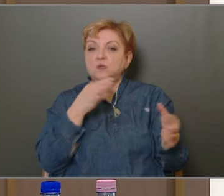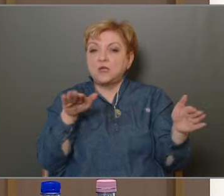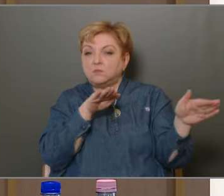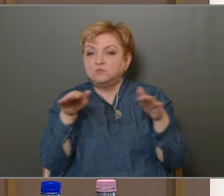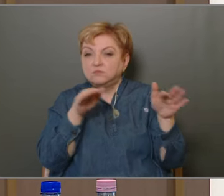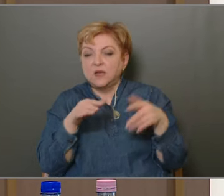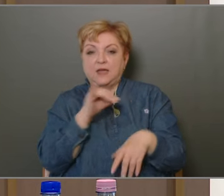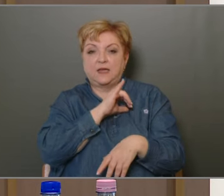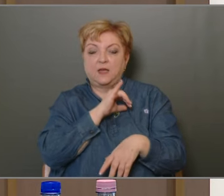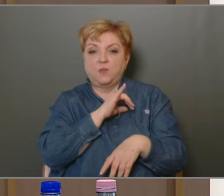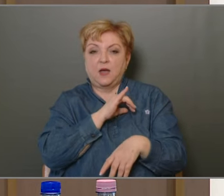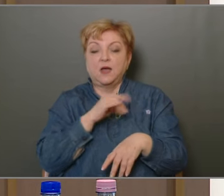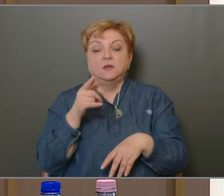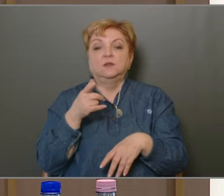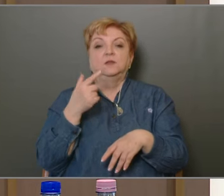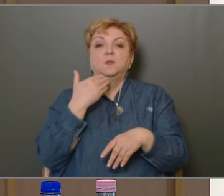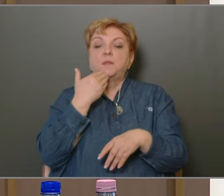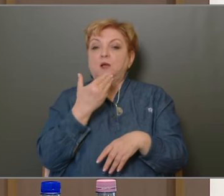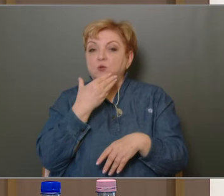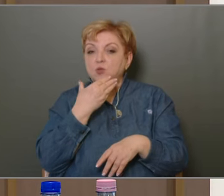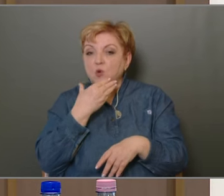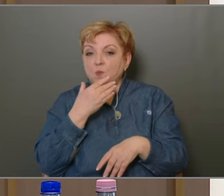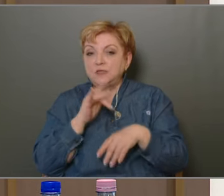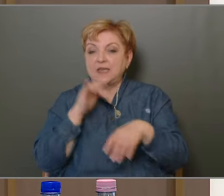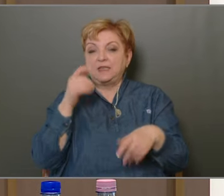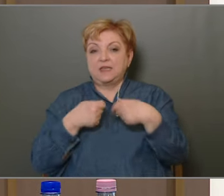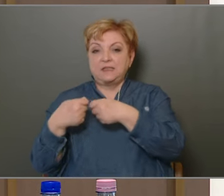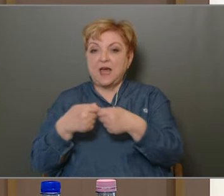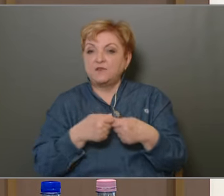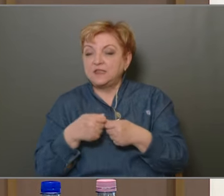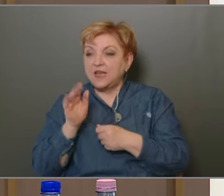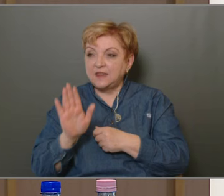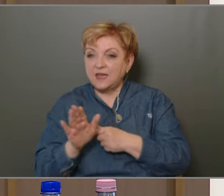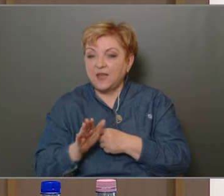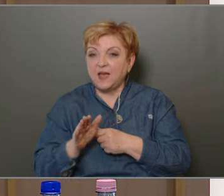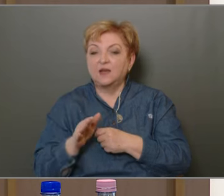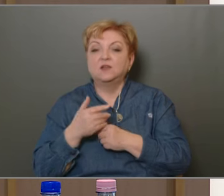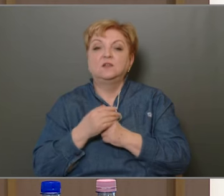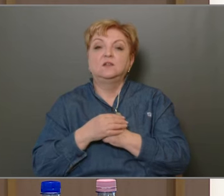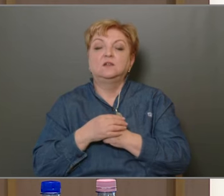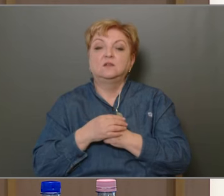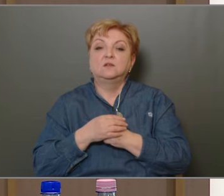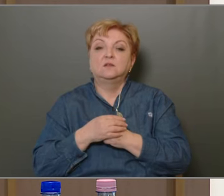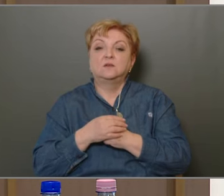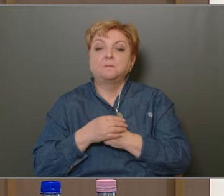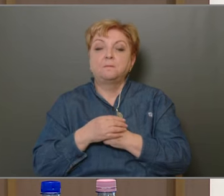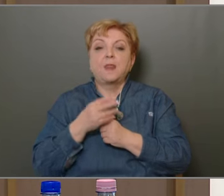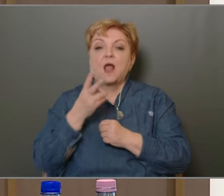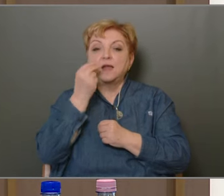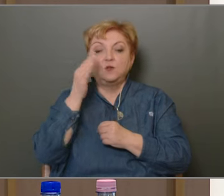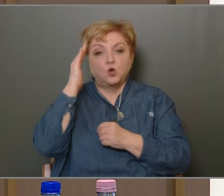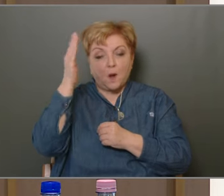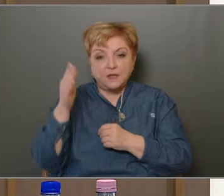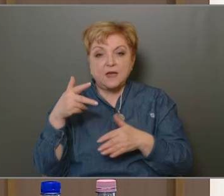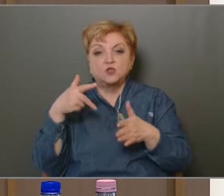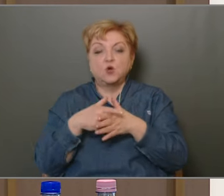Érdekében én tragadom meg az alkalmat, hogy megköszönjem az érintett szerveknek a rendőkapitárságon túl Természetesen a rendőkapitárságot is